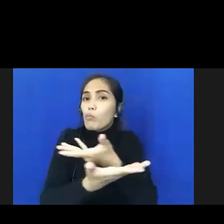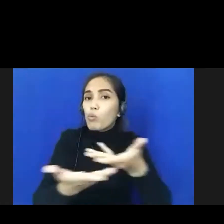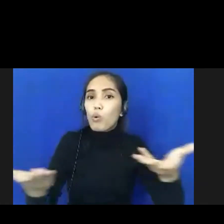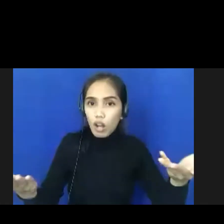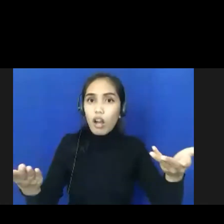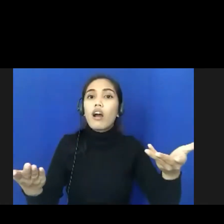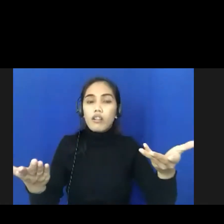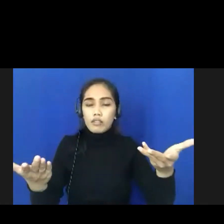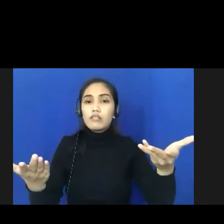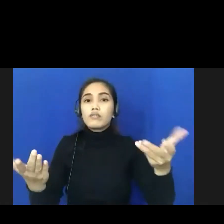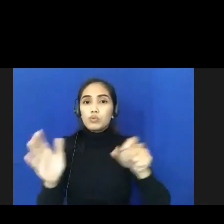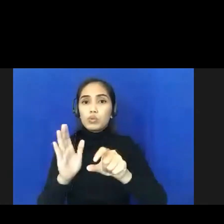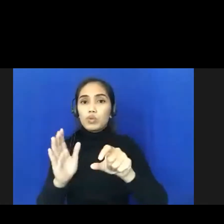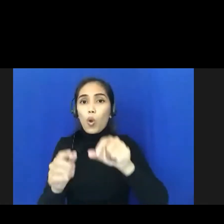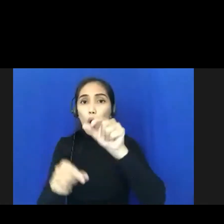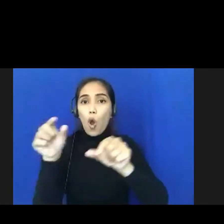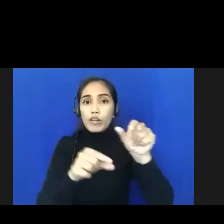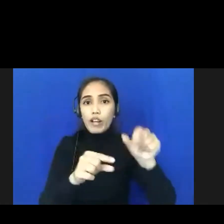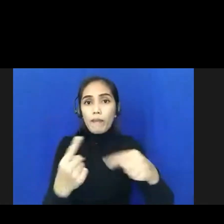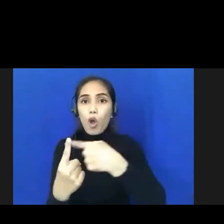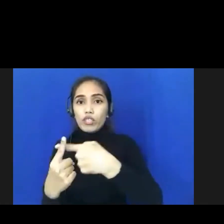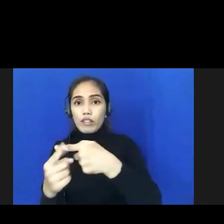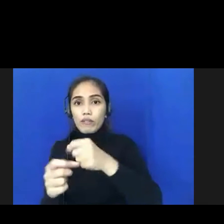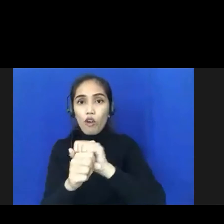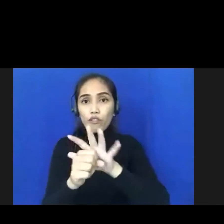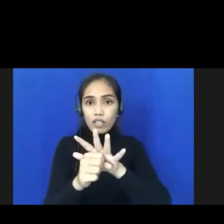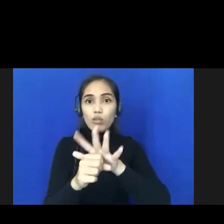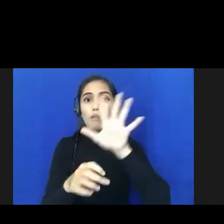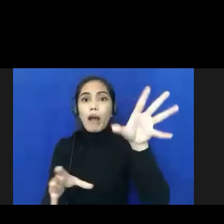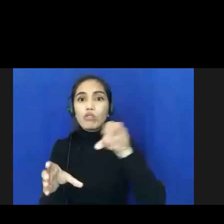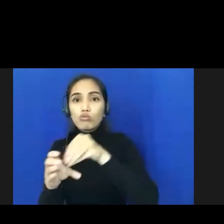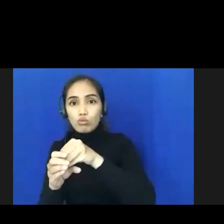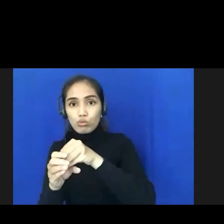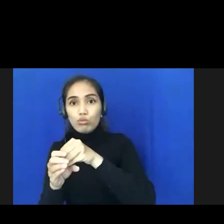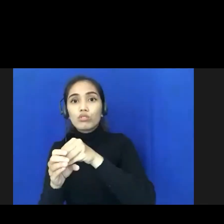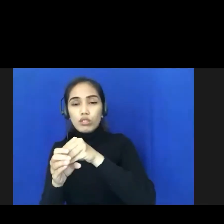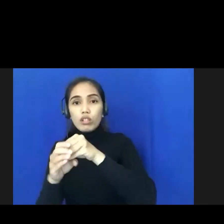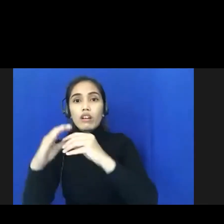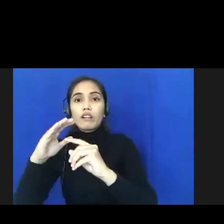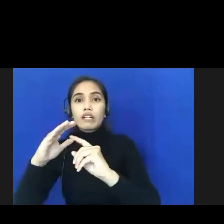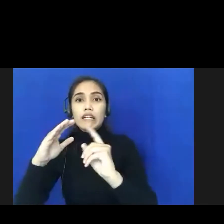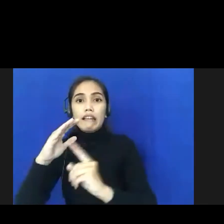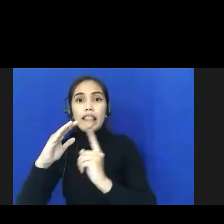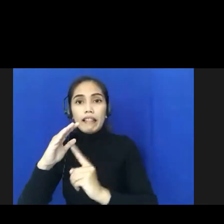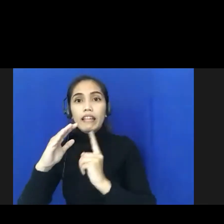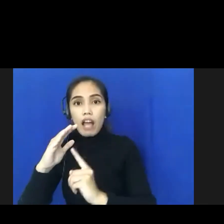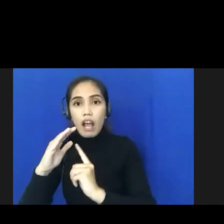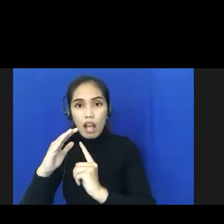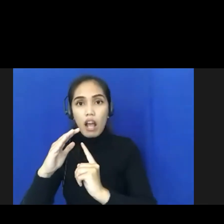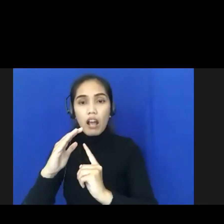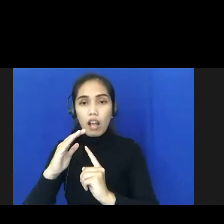terkonfirmasi itu diharapkan masuk di karantina terpusat yang disiapkan oleh